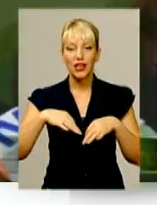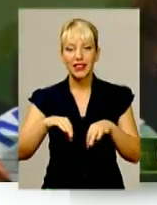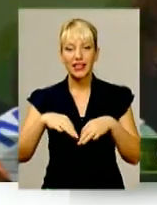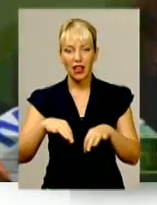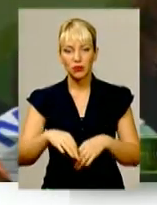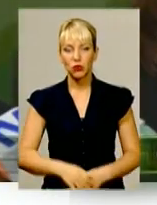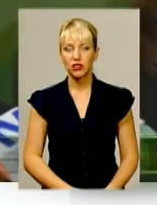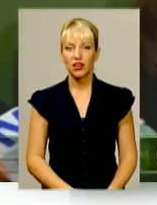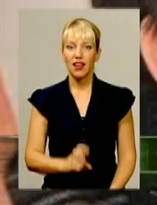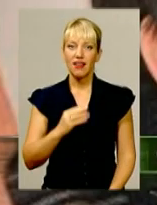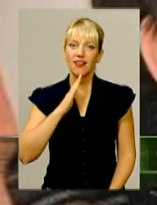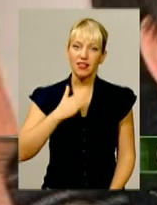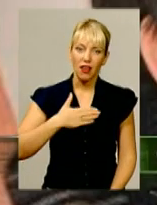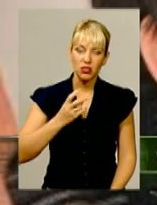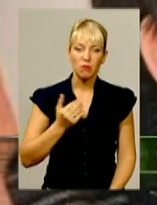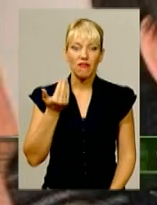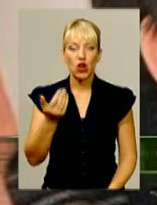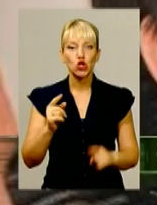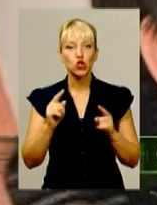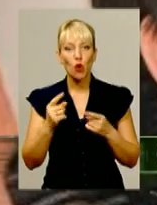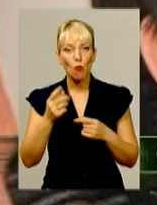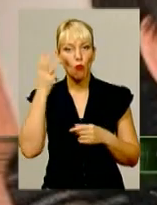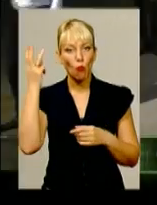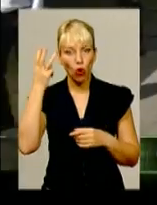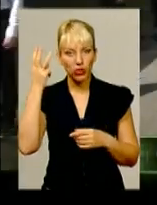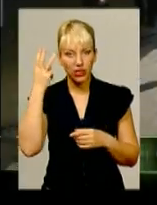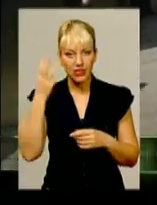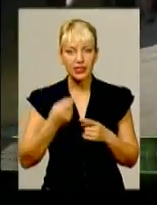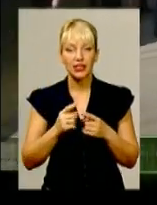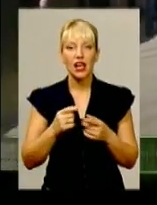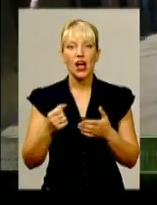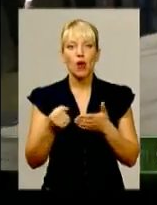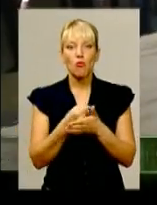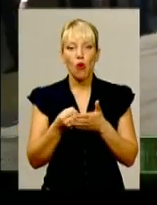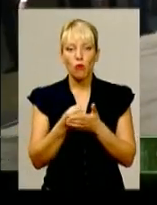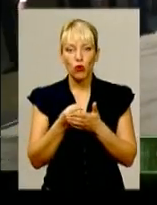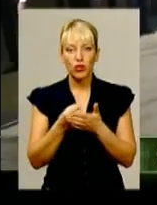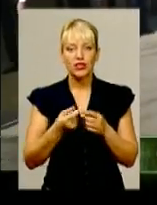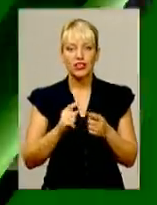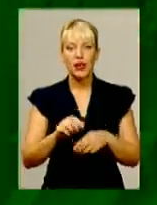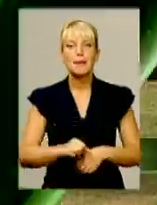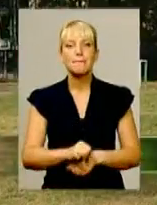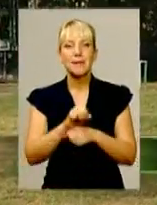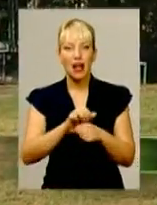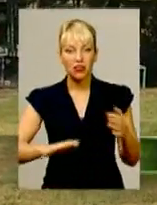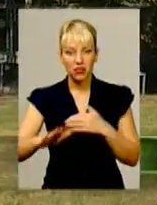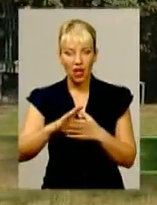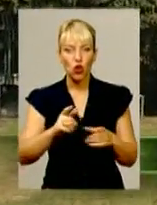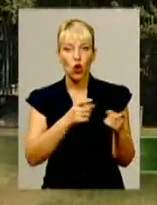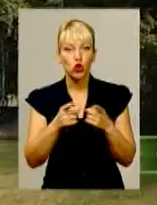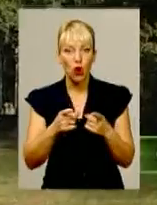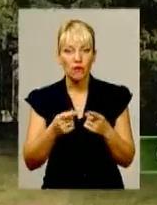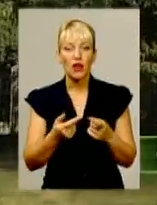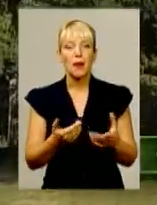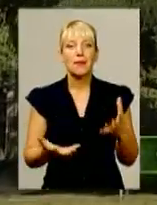І нашим, і вашим. Або чому подільські поборники і далі Майдану готові підтримувати попередників? Про